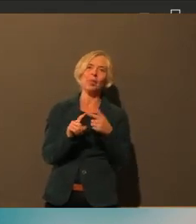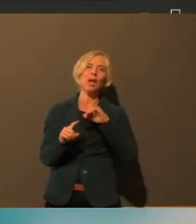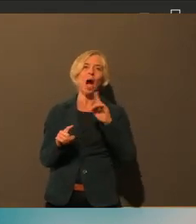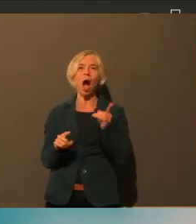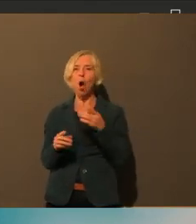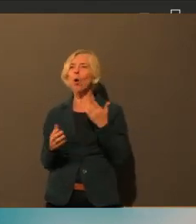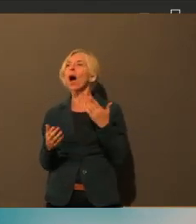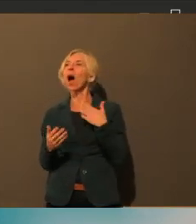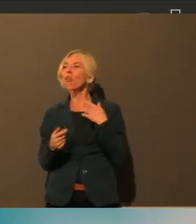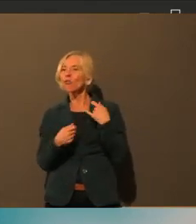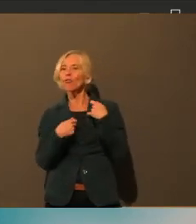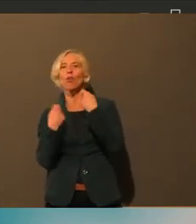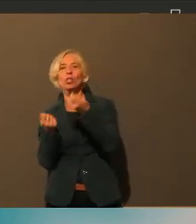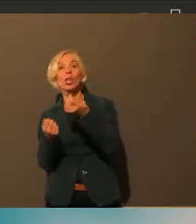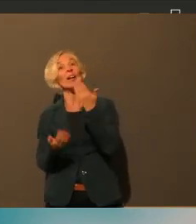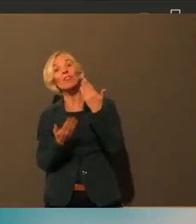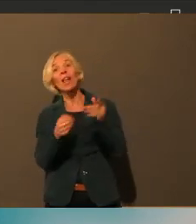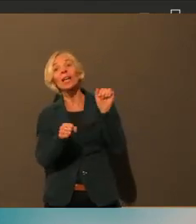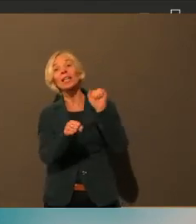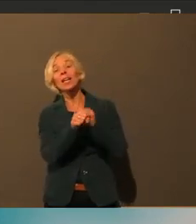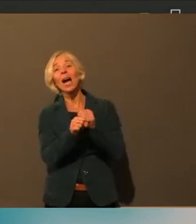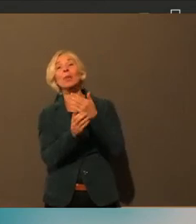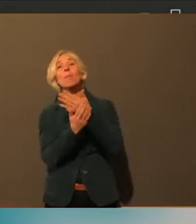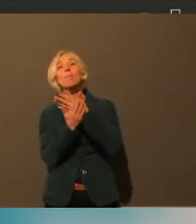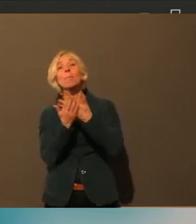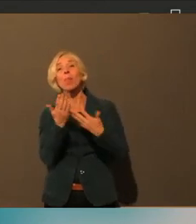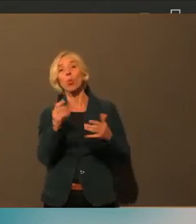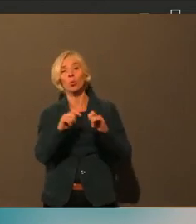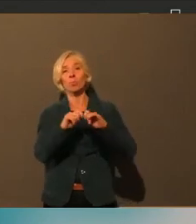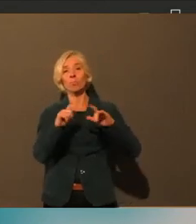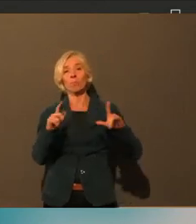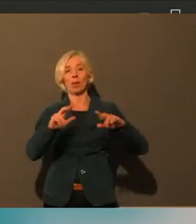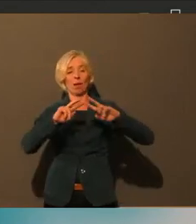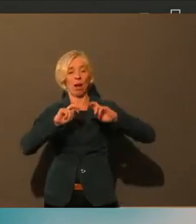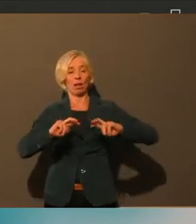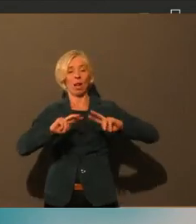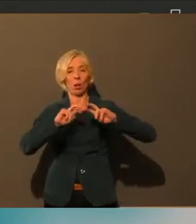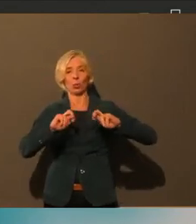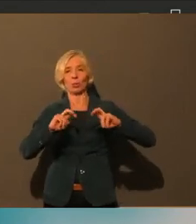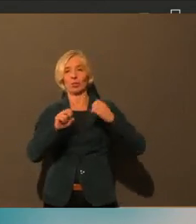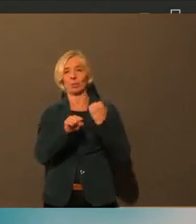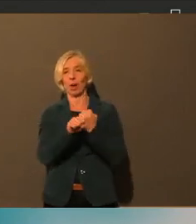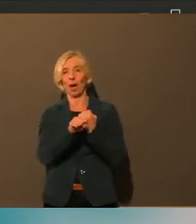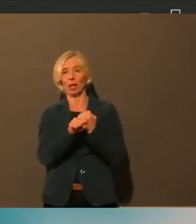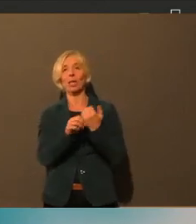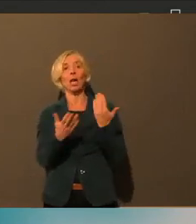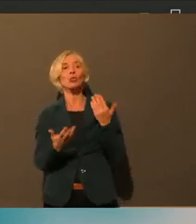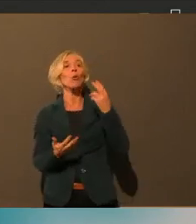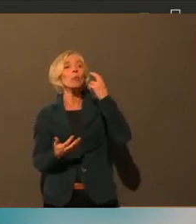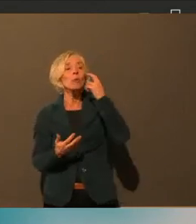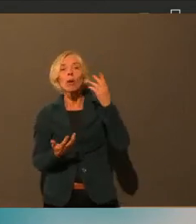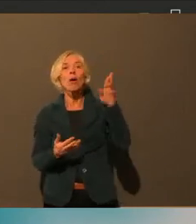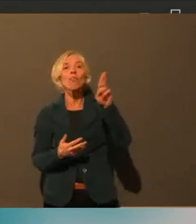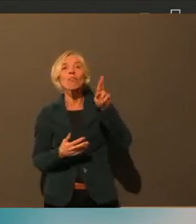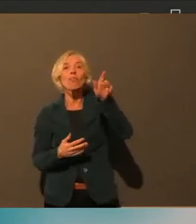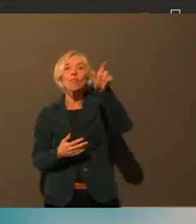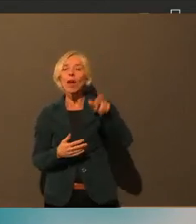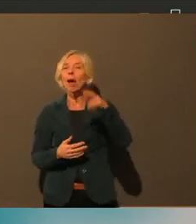Blutbildanalyse, dass zum Beispiel die Hochrisikopatienten sowohl zu Hause, also das sind die Älteren mit Vorerkrankungen, also jetzt